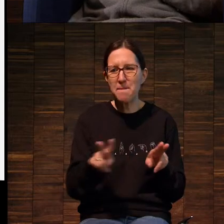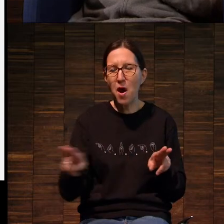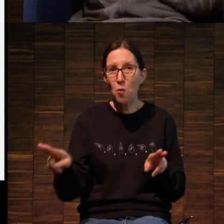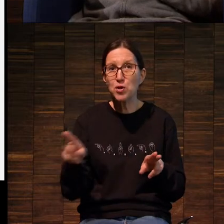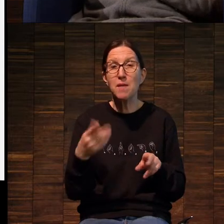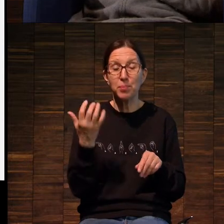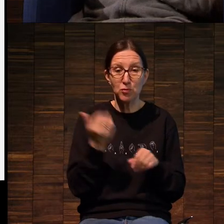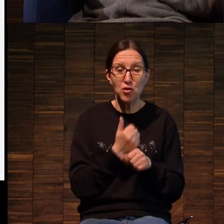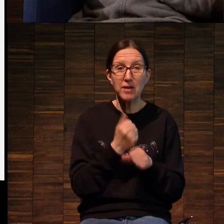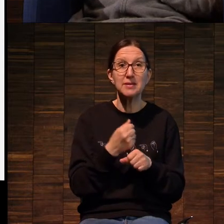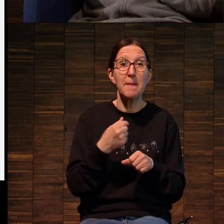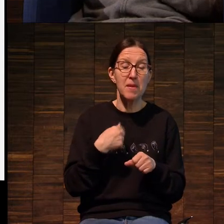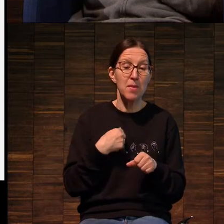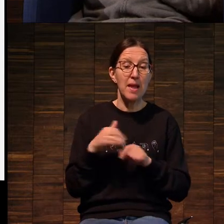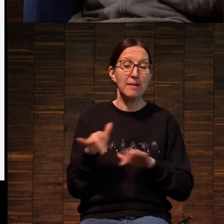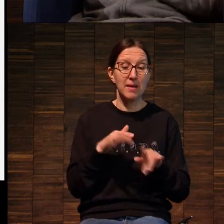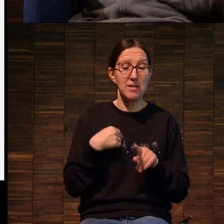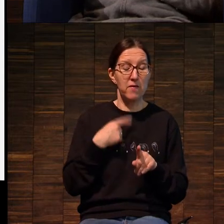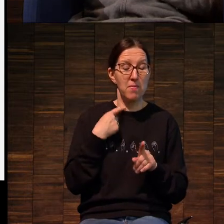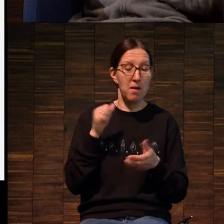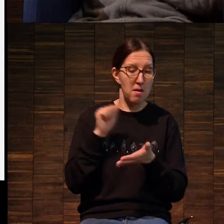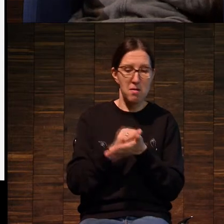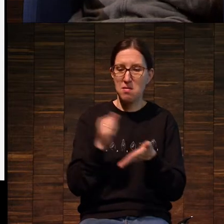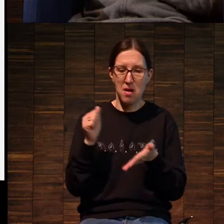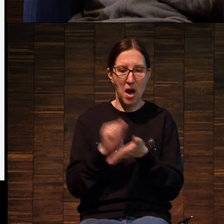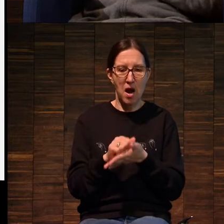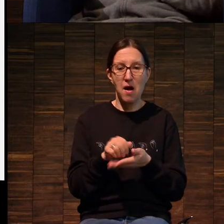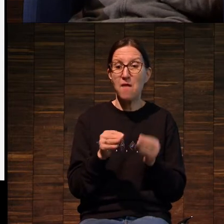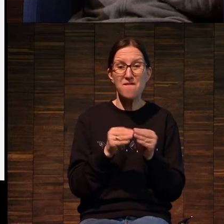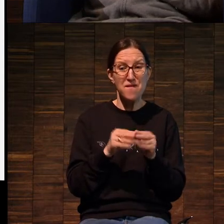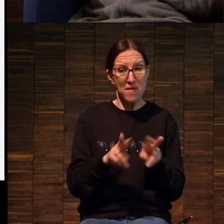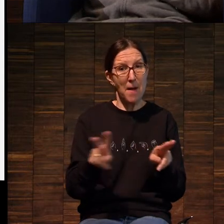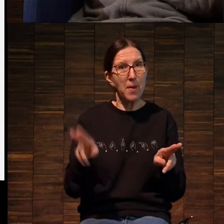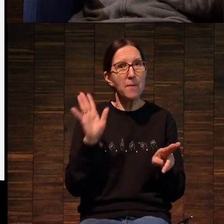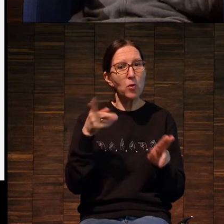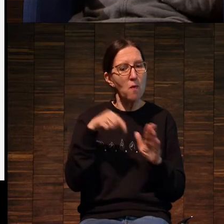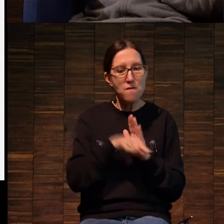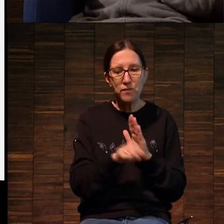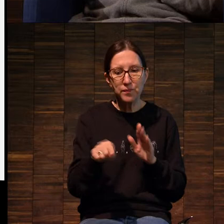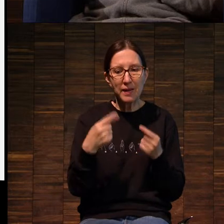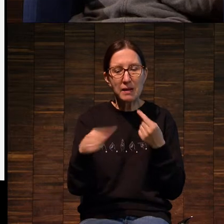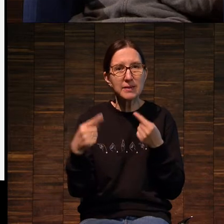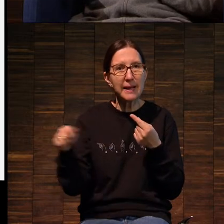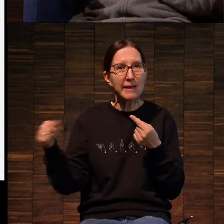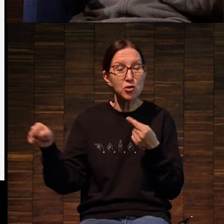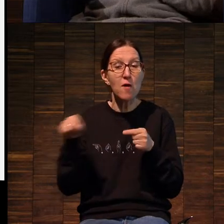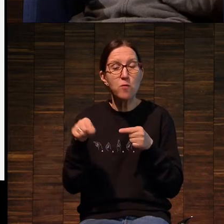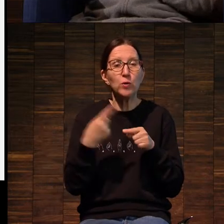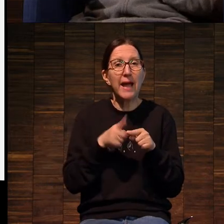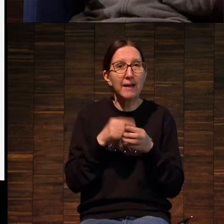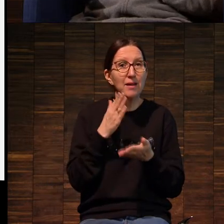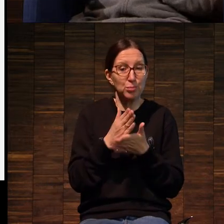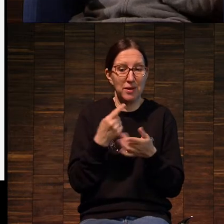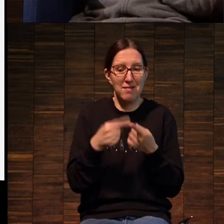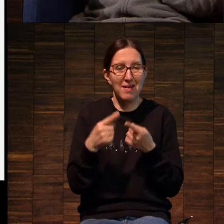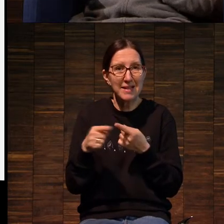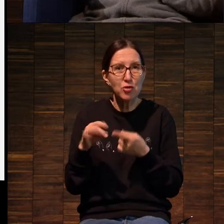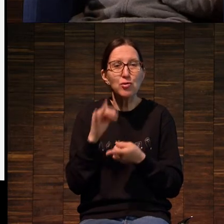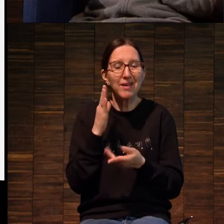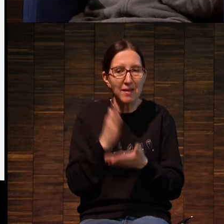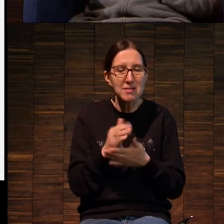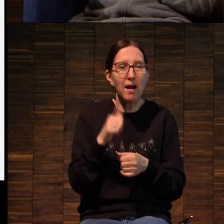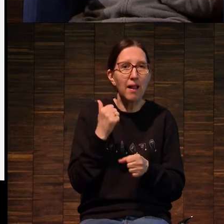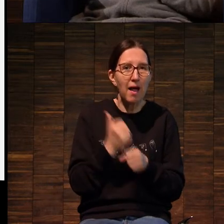то же самое действие, но получаем вроде то же самое, но что-то другое, вот в этом, в различии и, собственно, лежит, наверное,